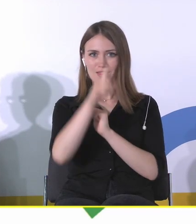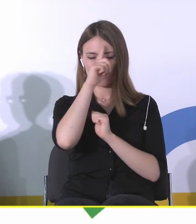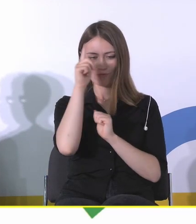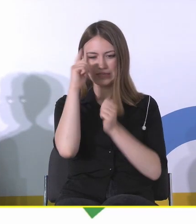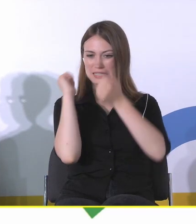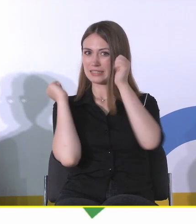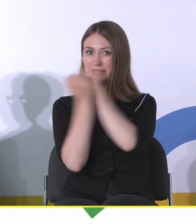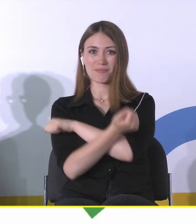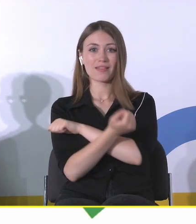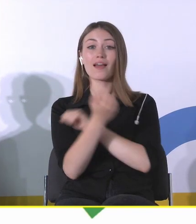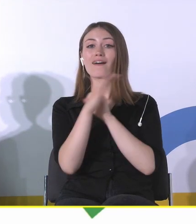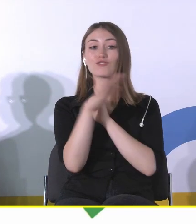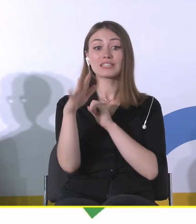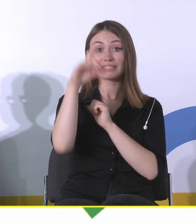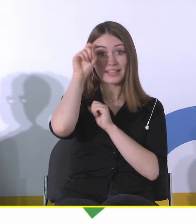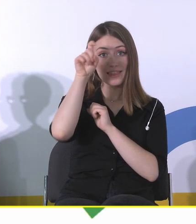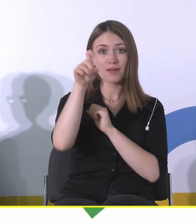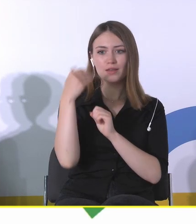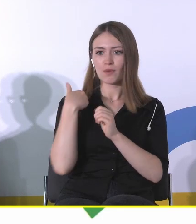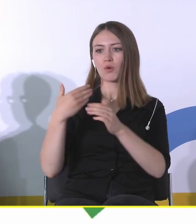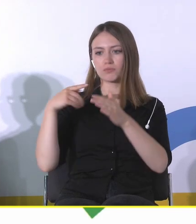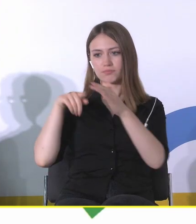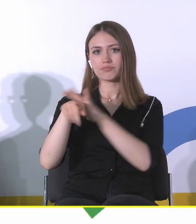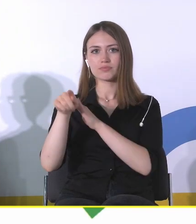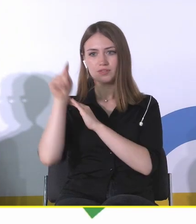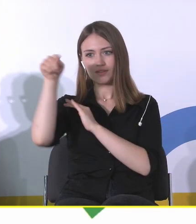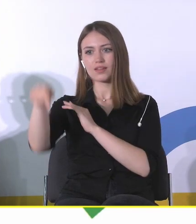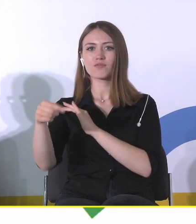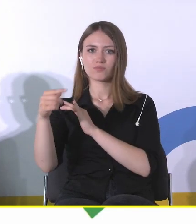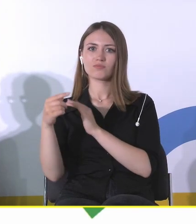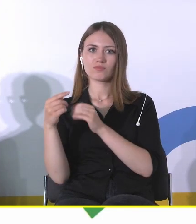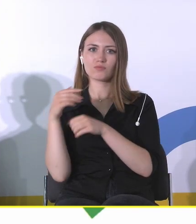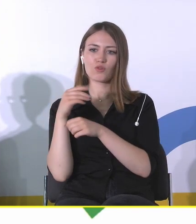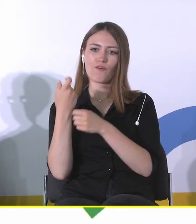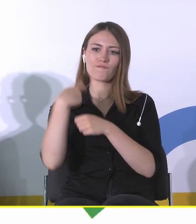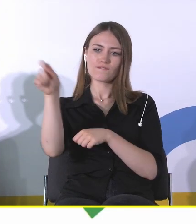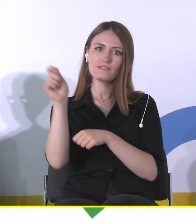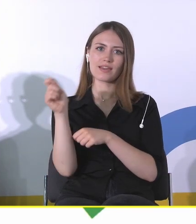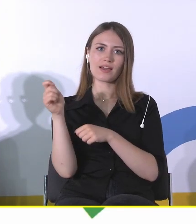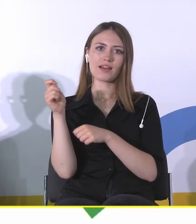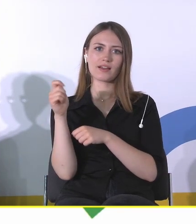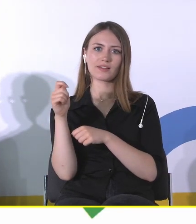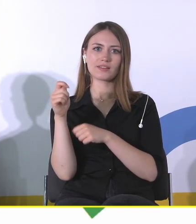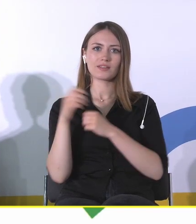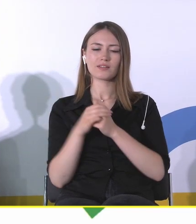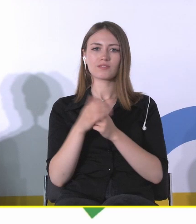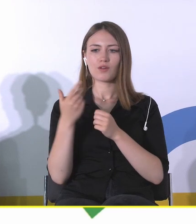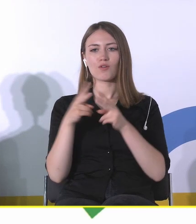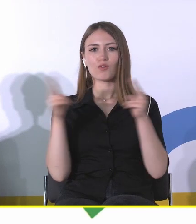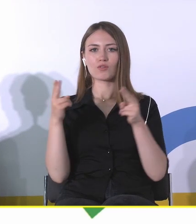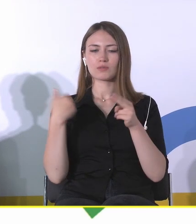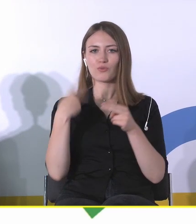zostali ewakuowani, wyjechali po drugiej, znaczy przy okazji zakończenia wojny, drugiej wojny